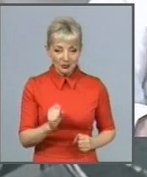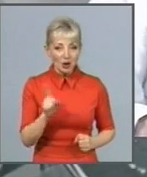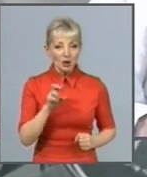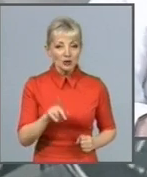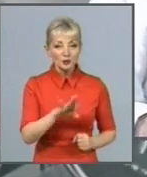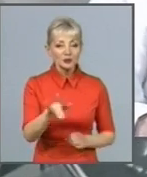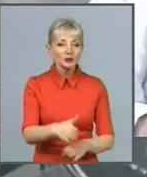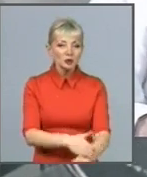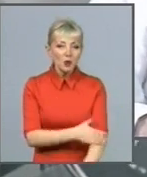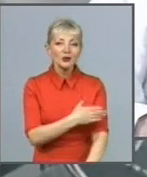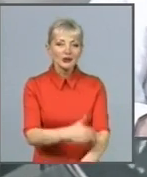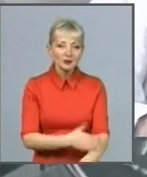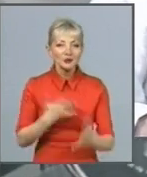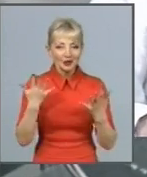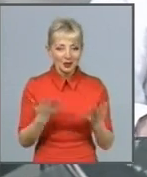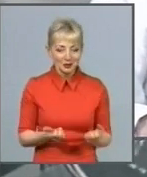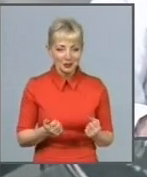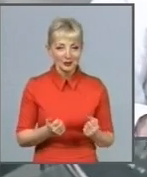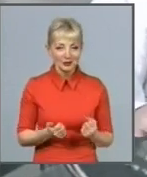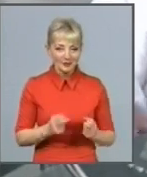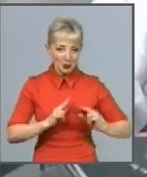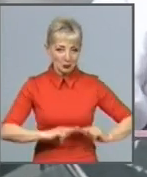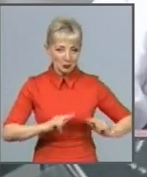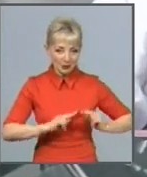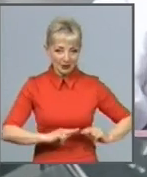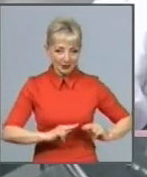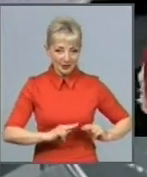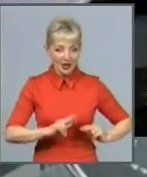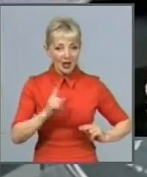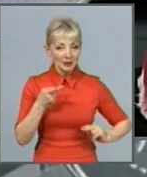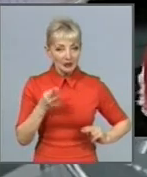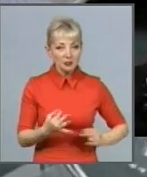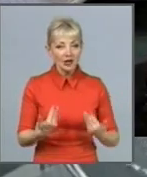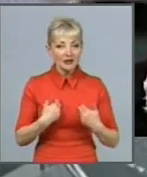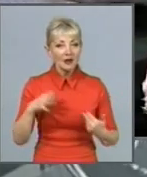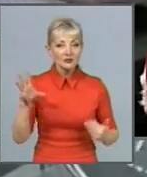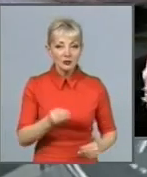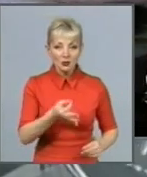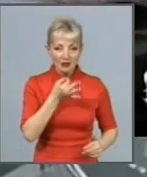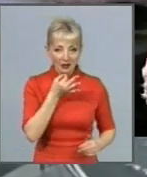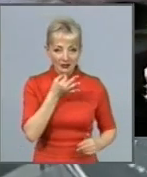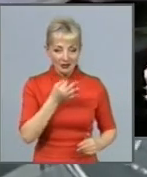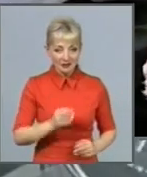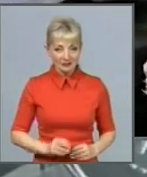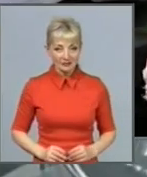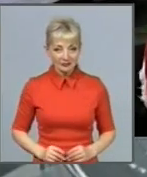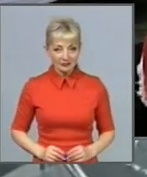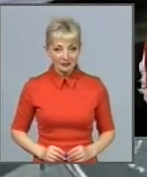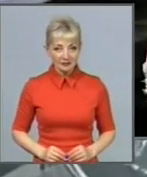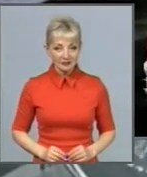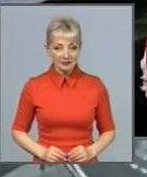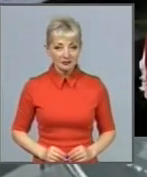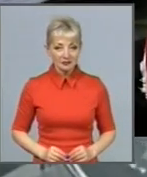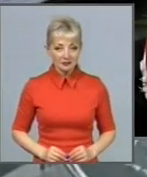ще потрудилися, тому що нам все подобається. Ігор Безкровний та Ярослав Кононенко –